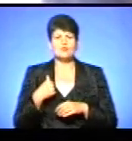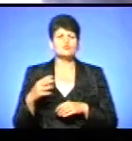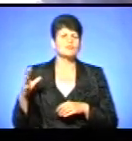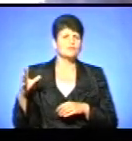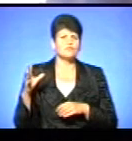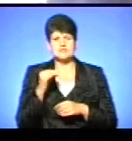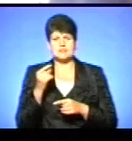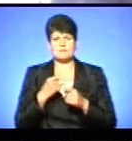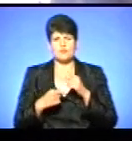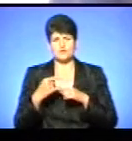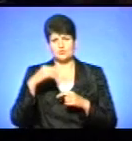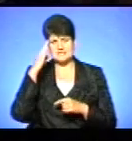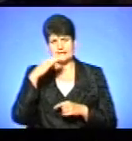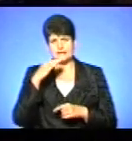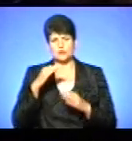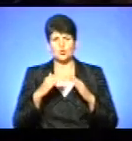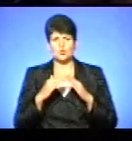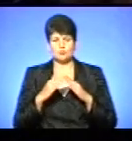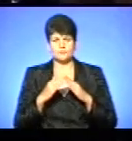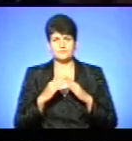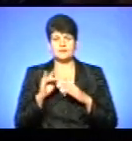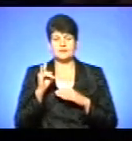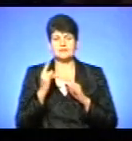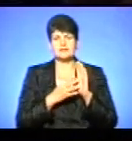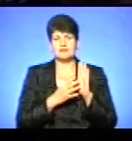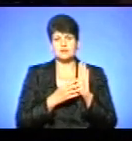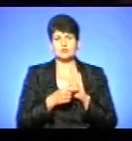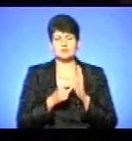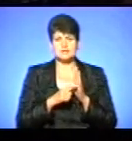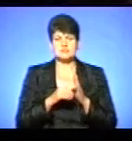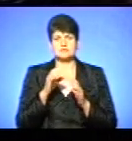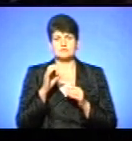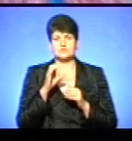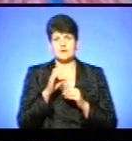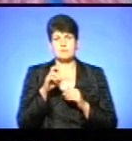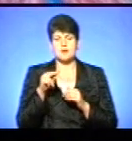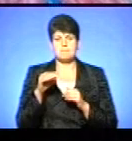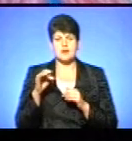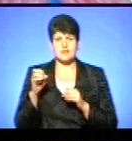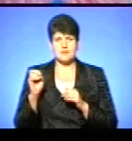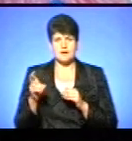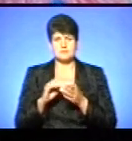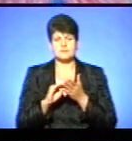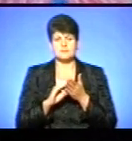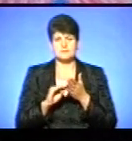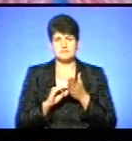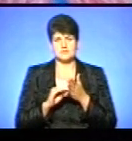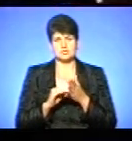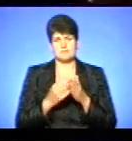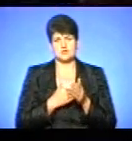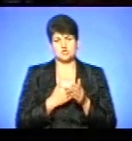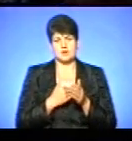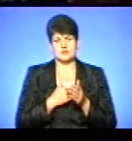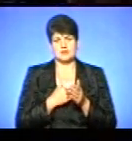повернулися дити додому». Учениця 9-го класу Софія Паперняк прикріплює на Дерво Миру побажання військовослужбовцям.